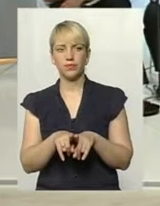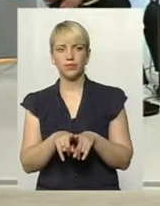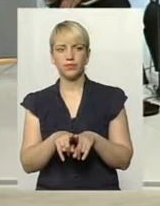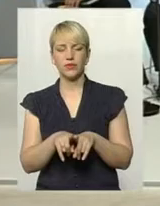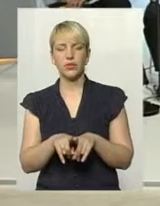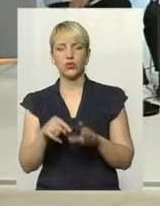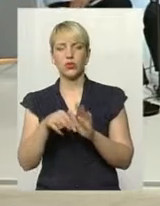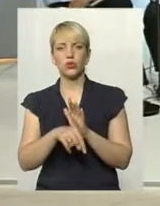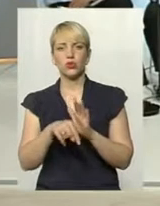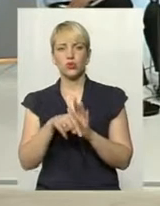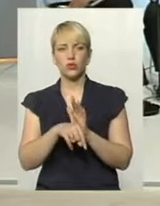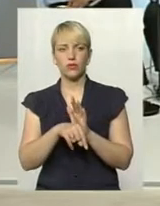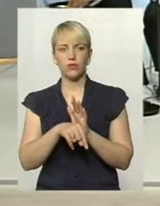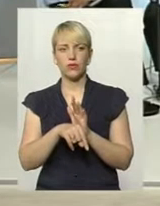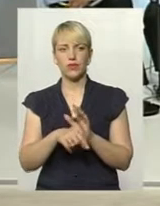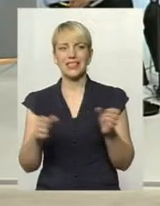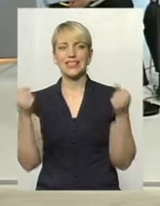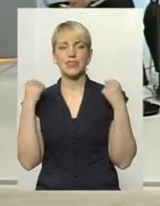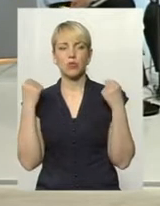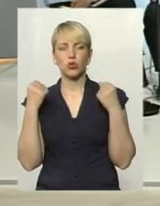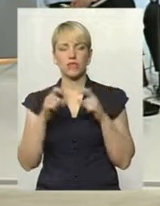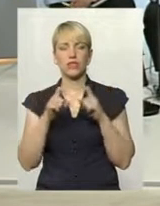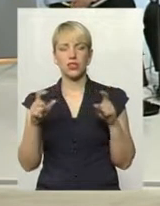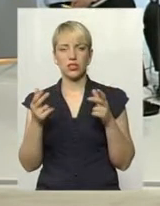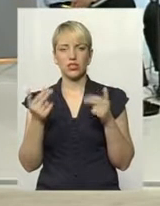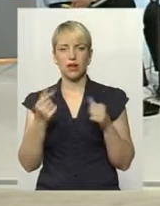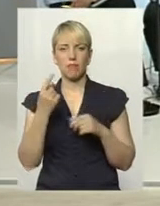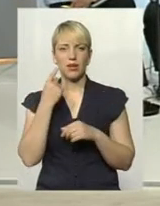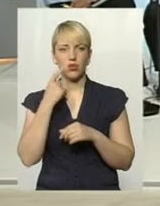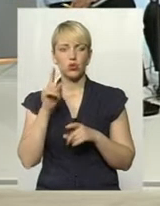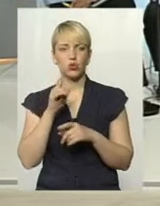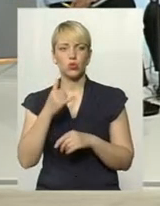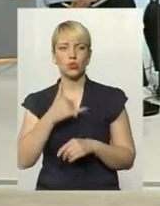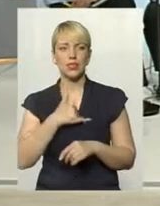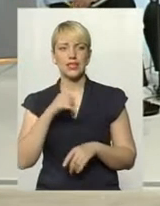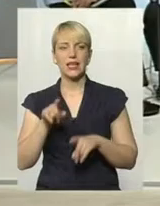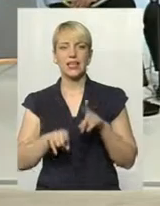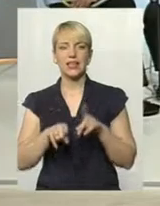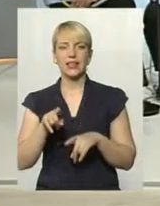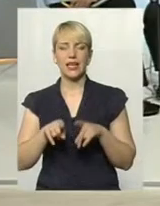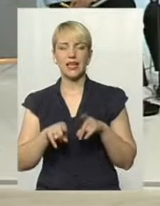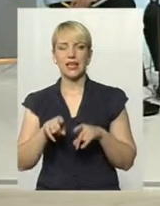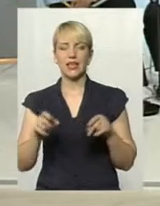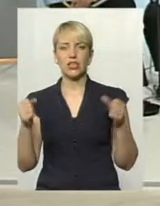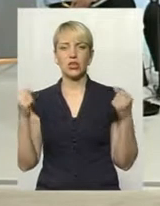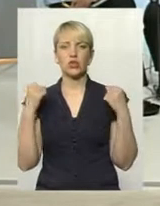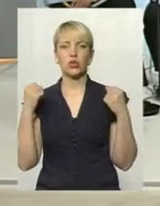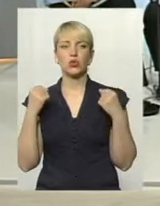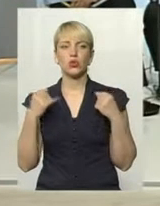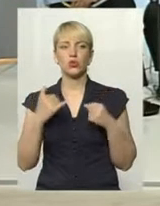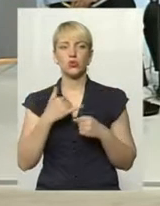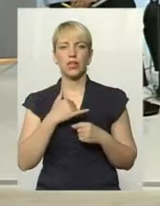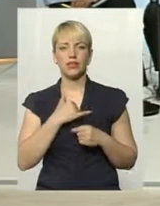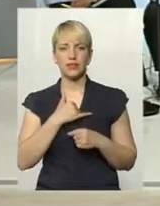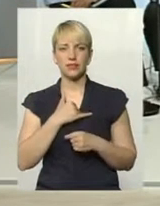Також, стосовно спортивних шкіл, так, прикро, що в нас деякі колосовські спортивні школи зараз